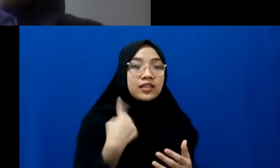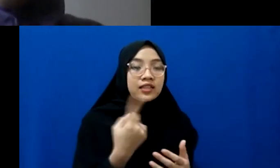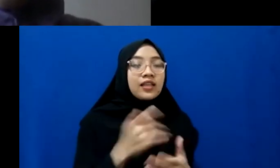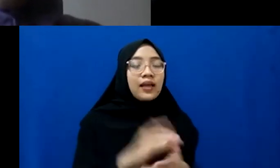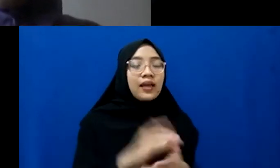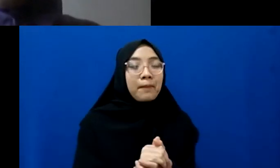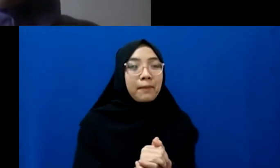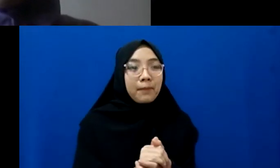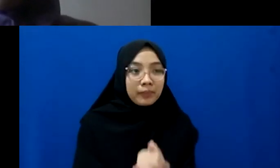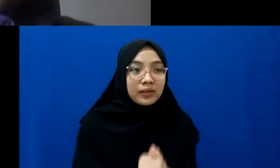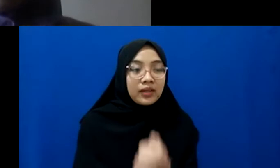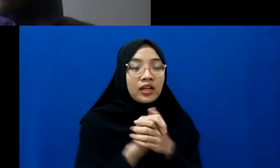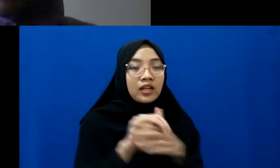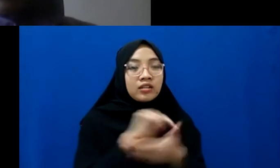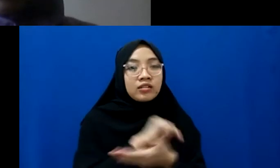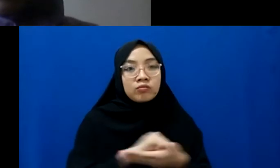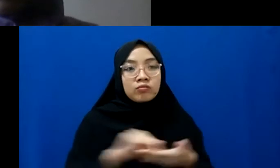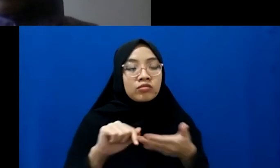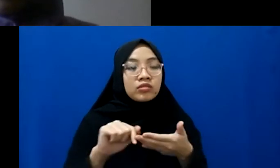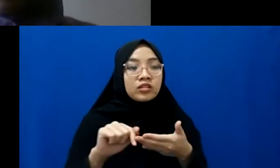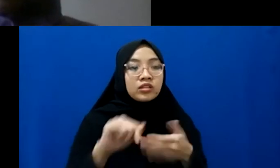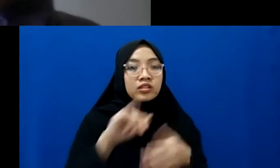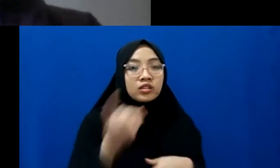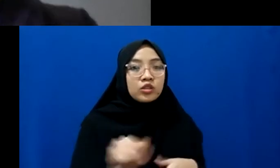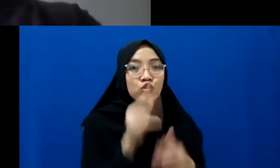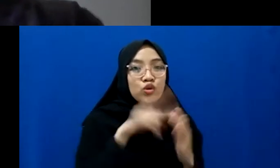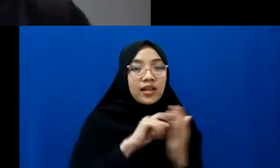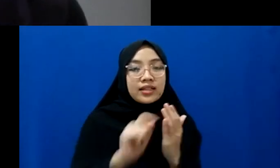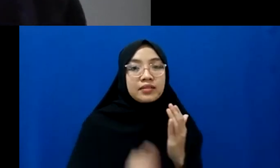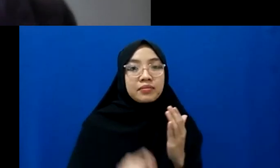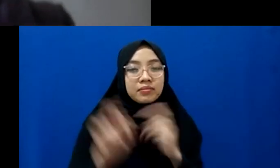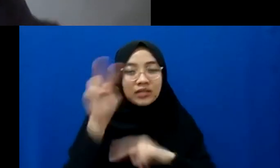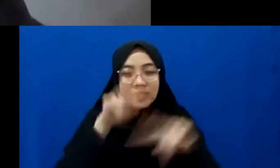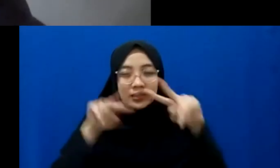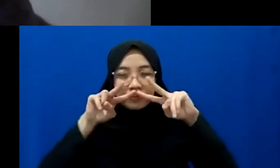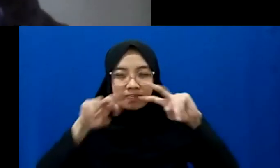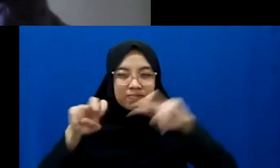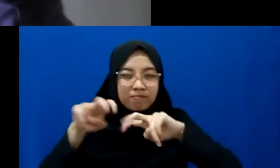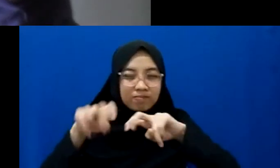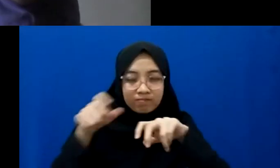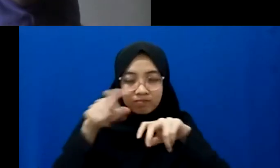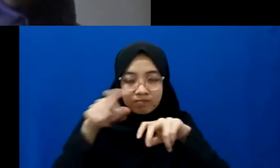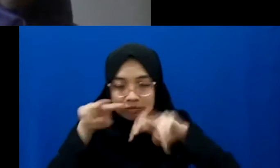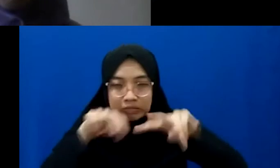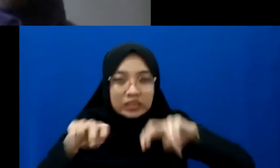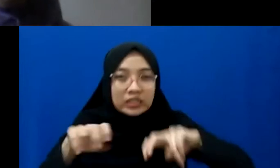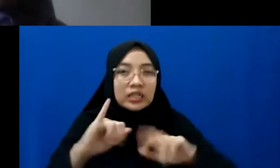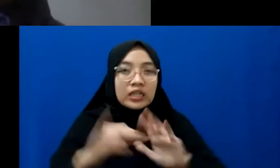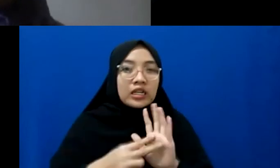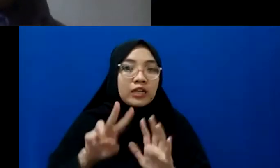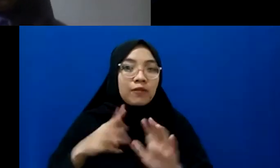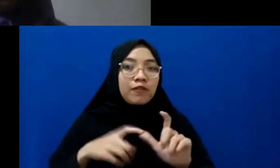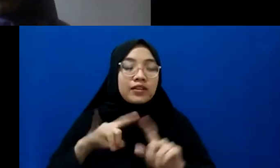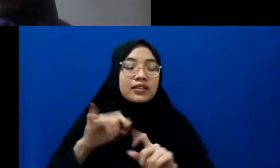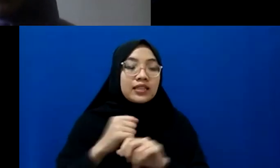yang namanya jurnalisme investigasi. Sebelumnya, kita sapa dulu Mbak Pito. Selamat siang Mbak.